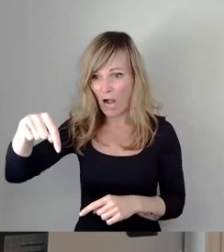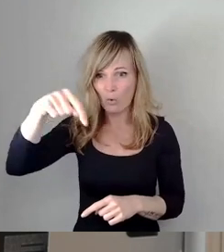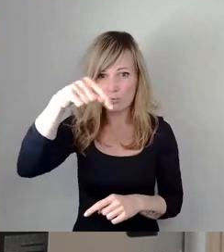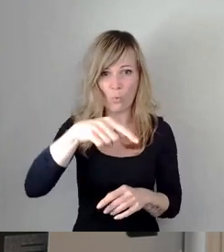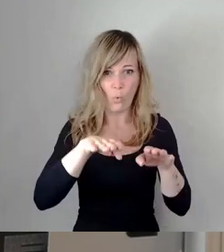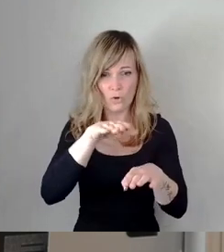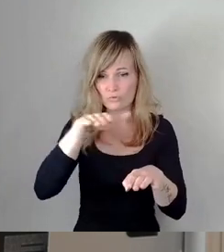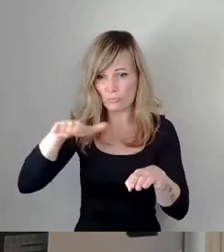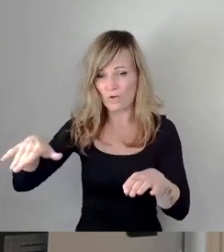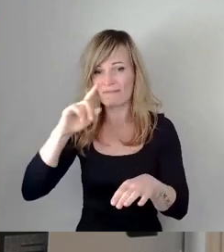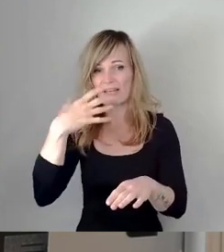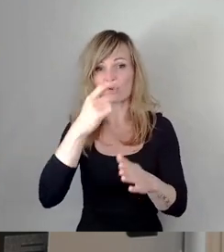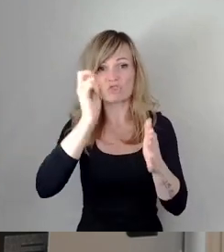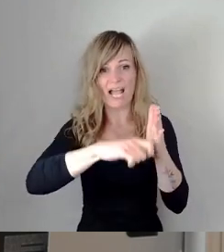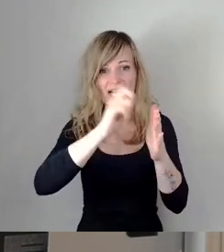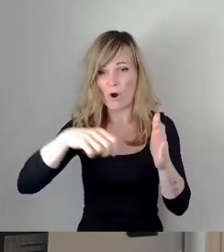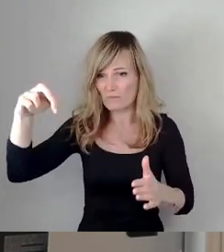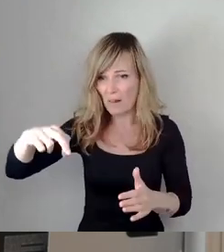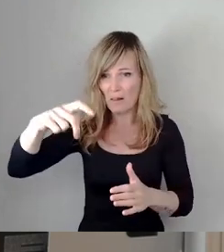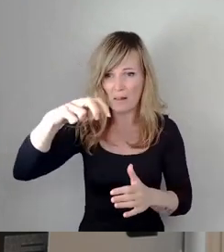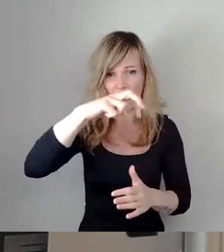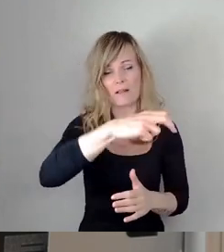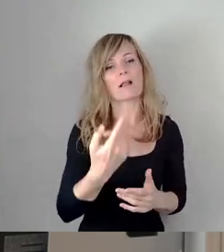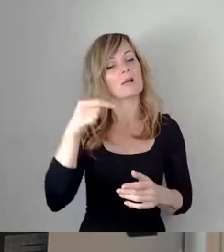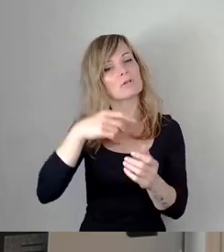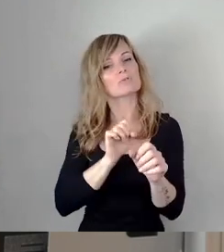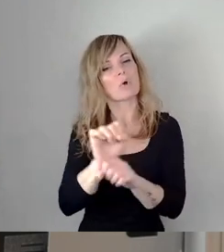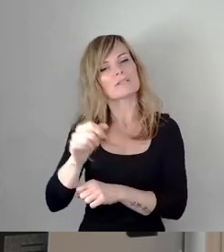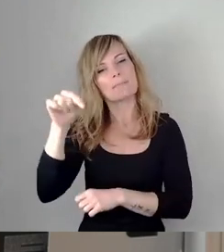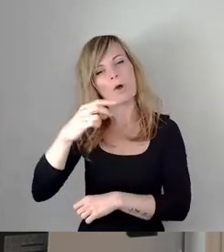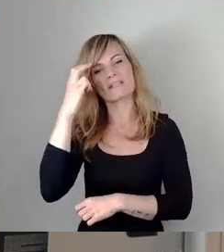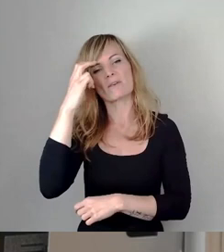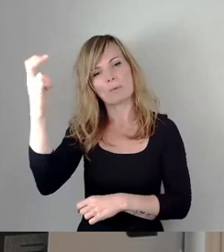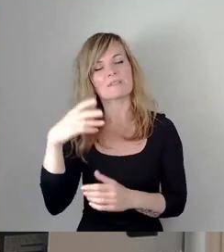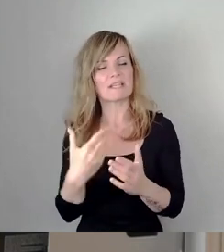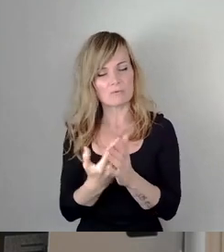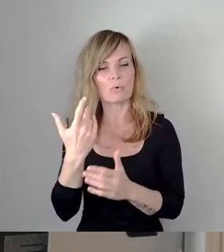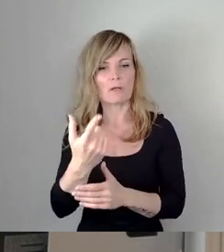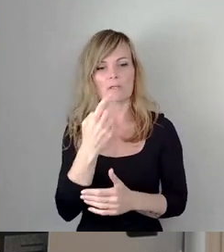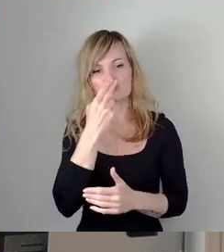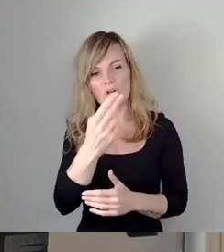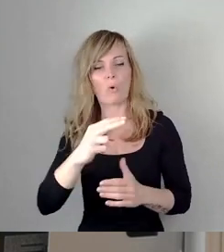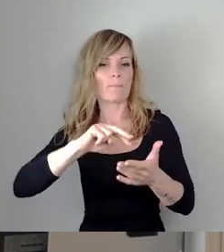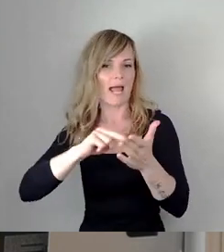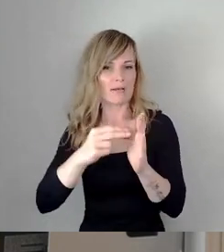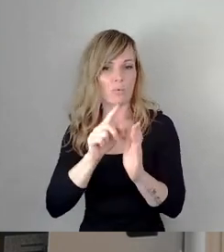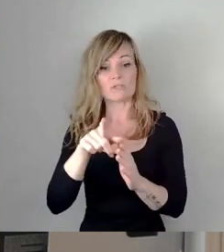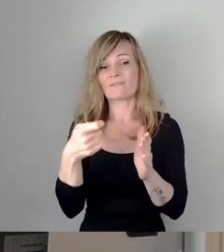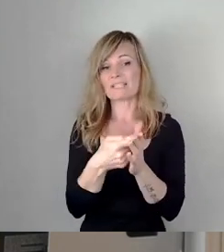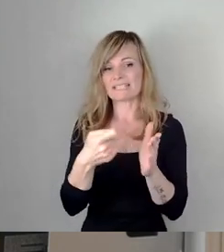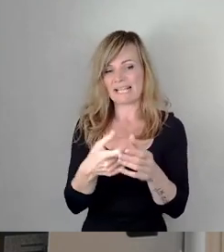zu ihrer Kaufhalle will. Trotzdem ist es heute vernünftig, im Lichte der Planungshistorie und auch in Bezug auf die finanziellen Zwänge,